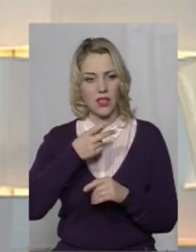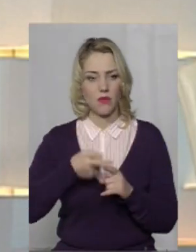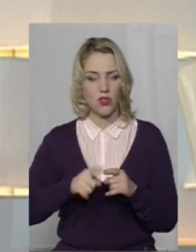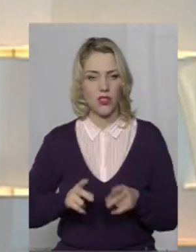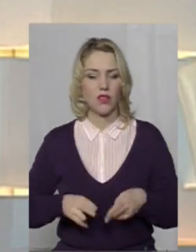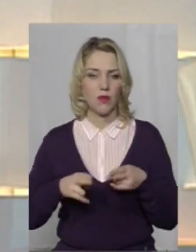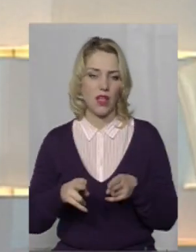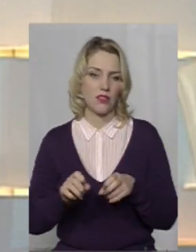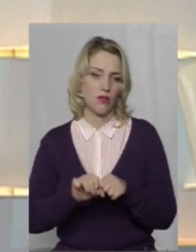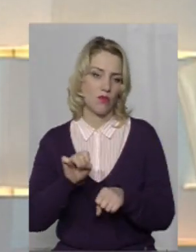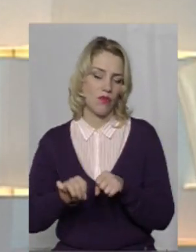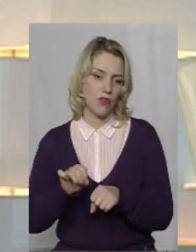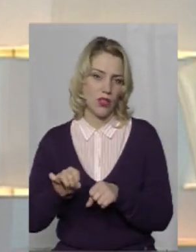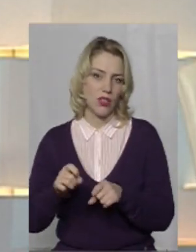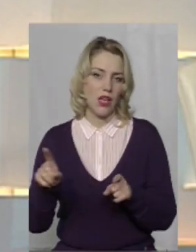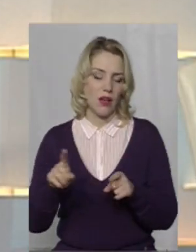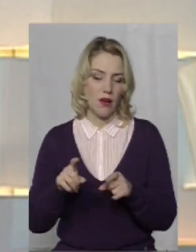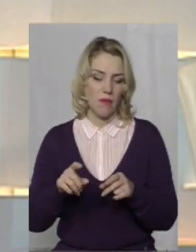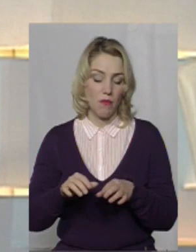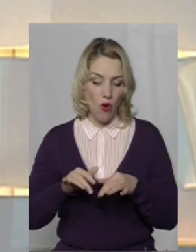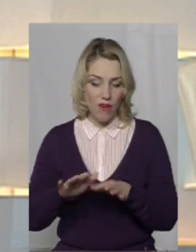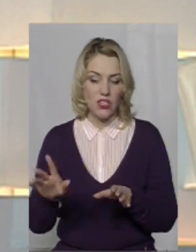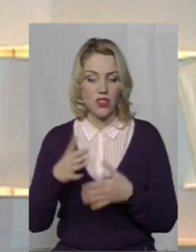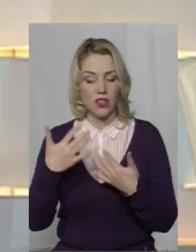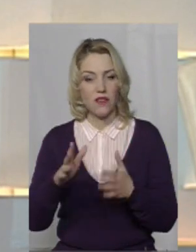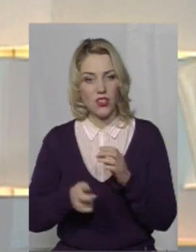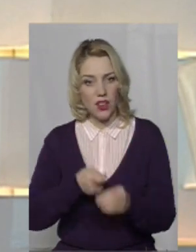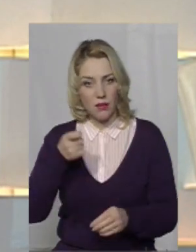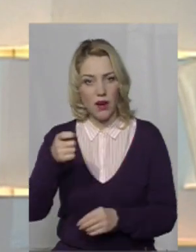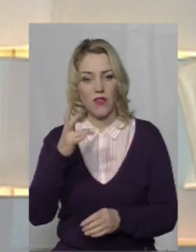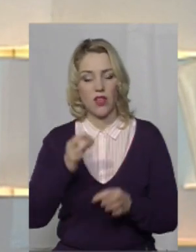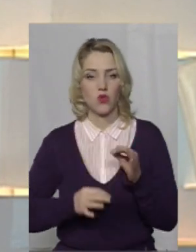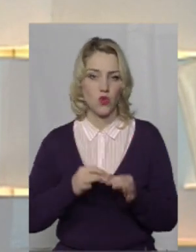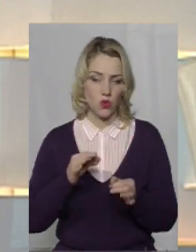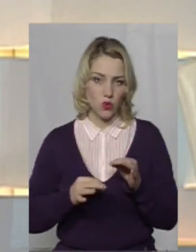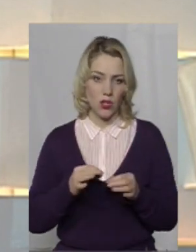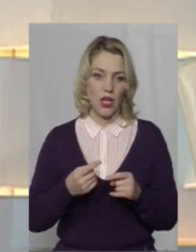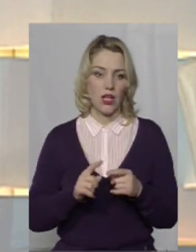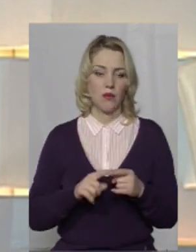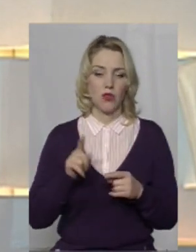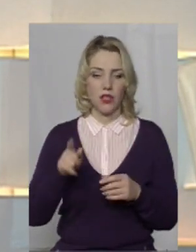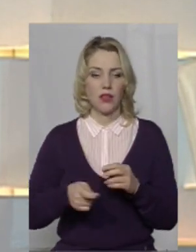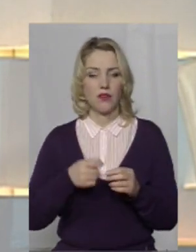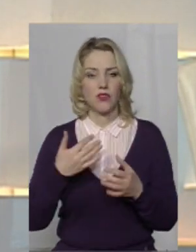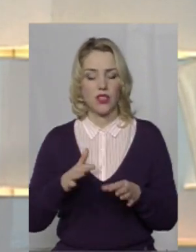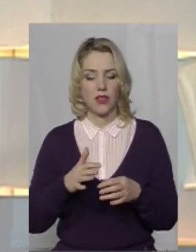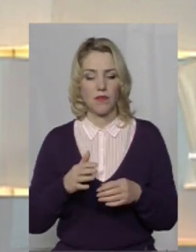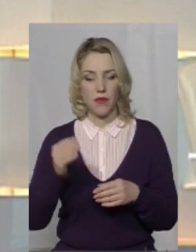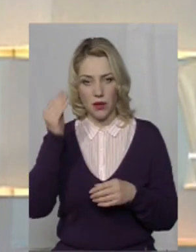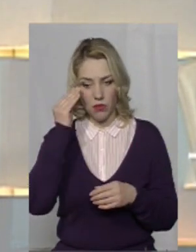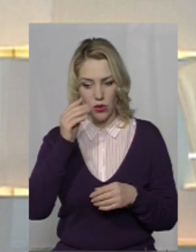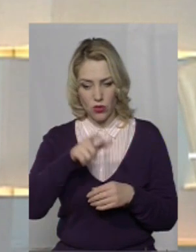про ті кримінальні провадження, які були направлені вже скеровані до суду. По тих провадженнях підозрені за